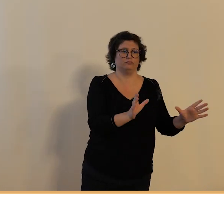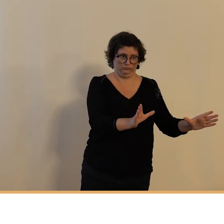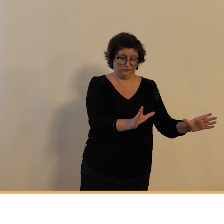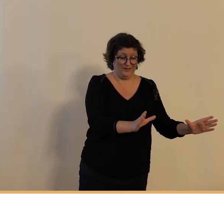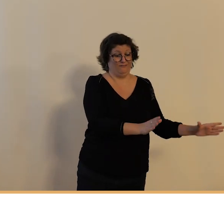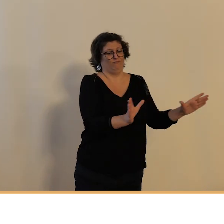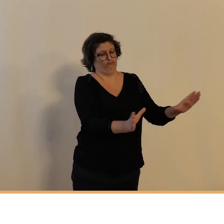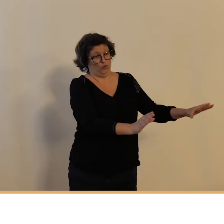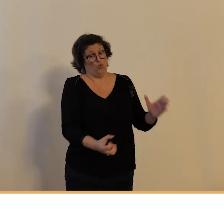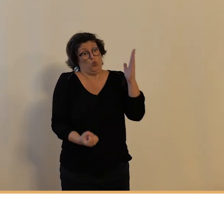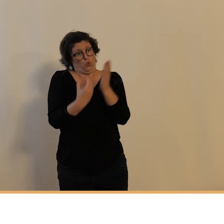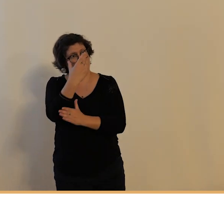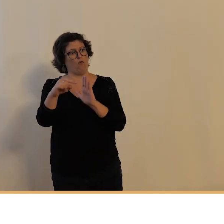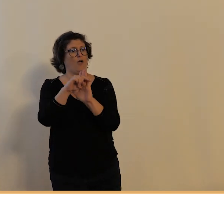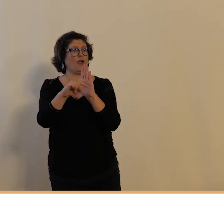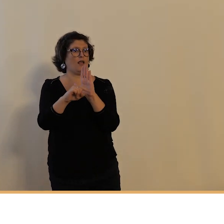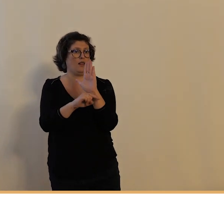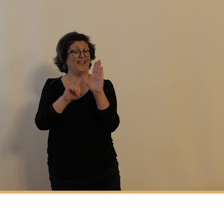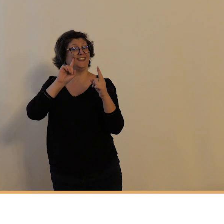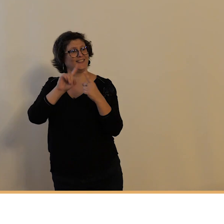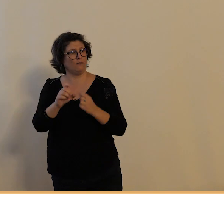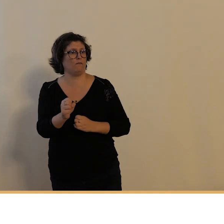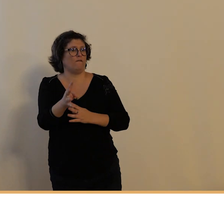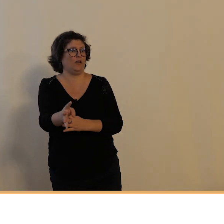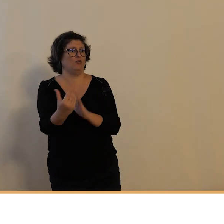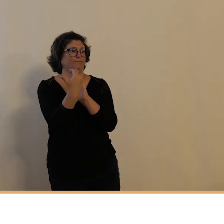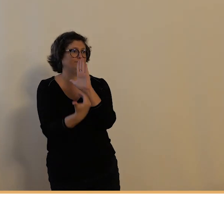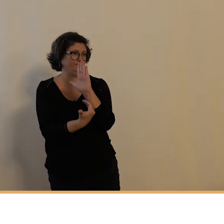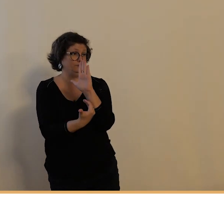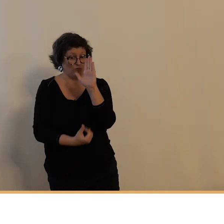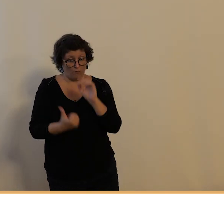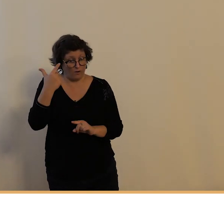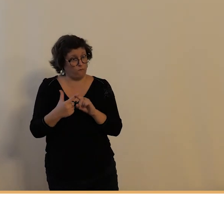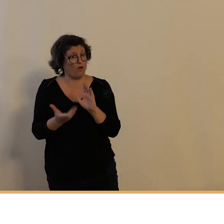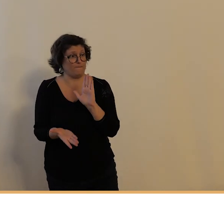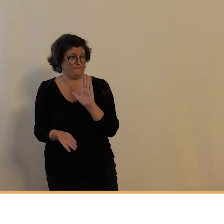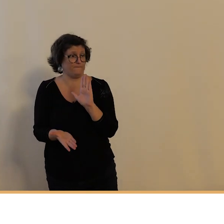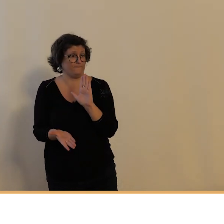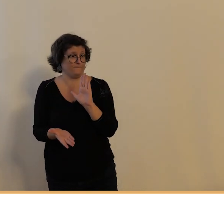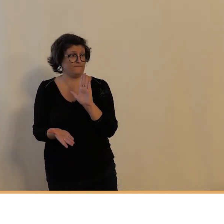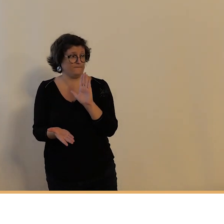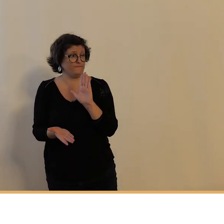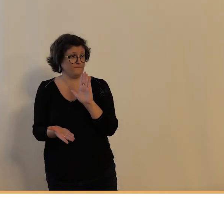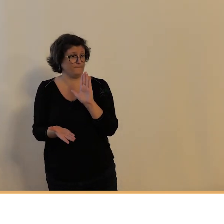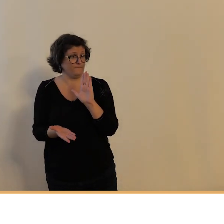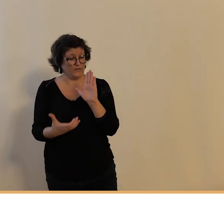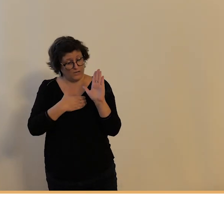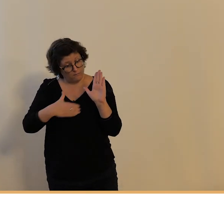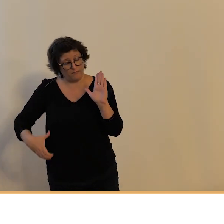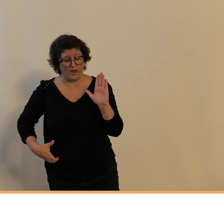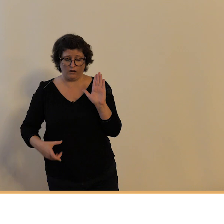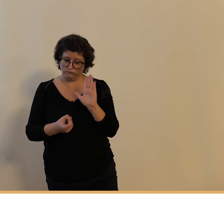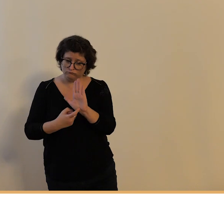destination des bicyclettes première réglementation publique portée par la